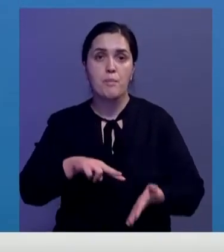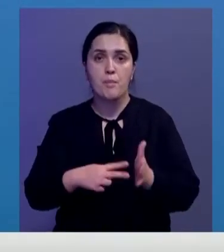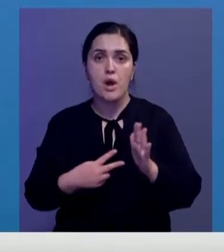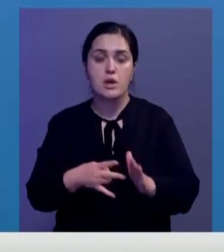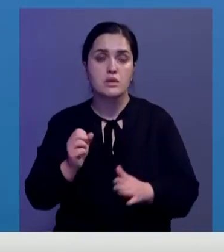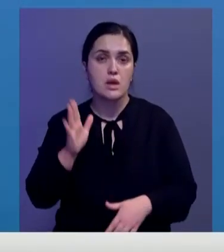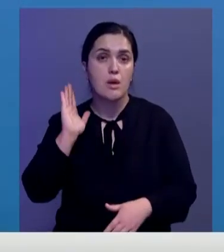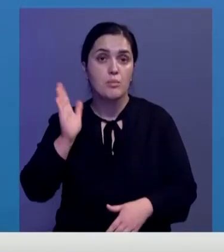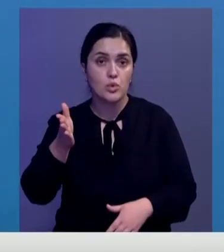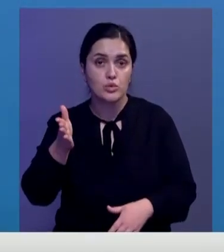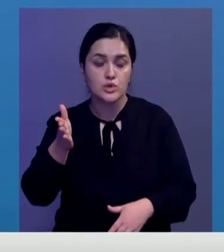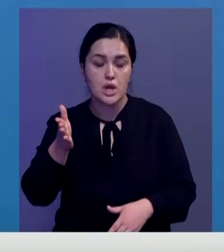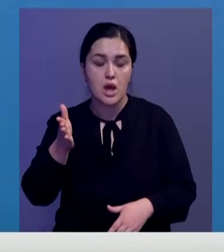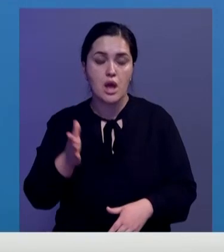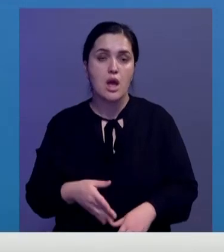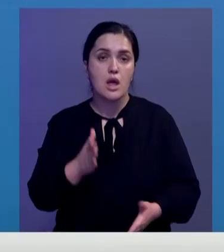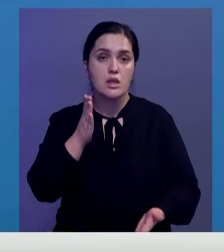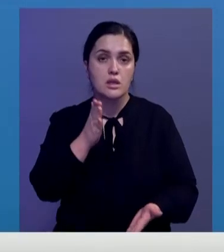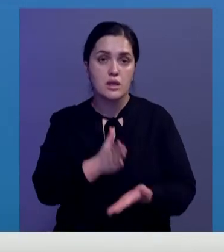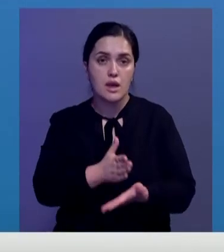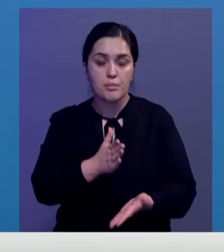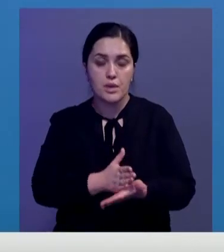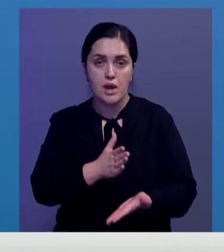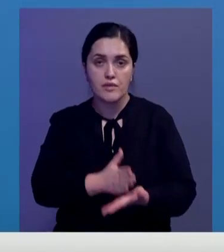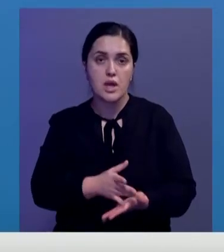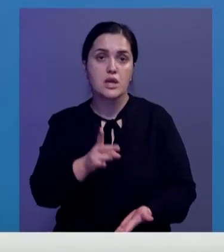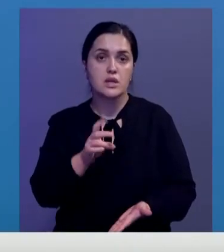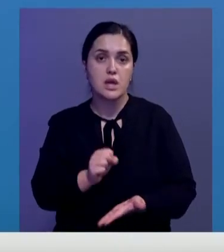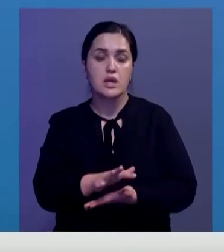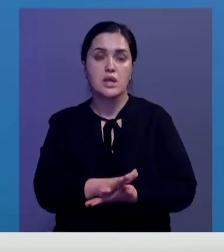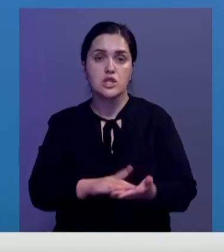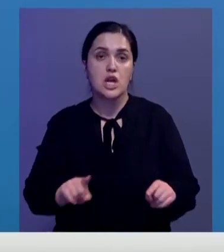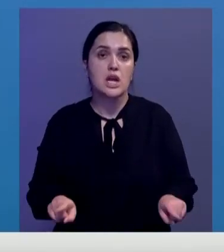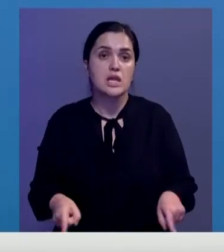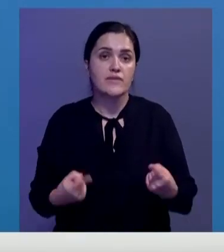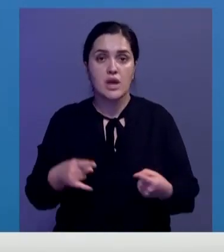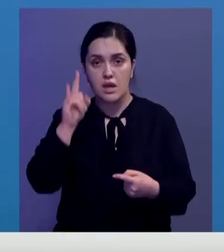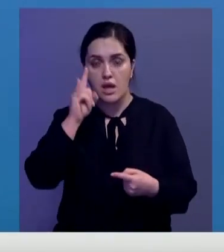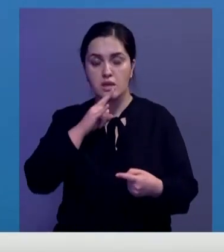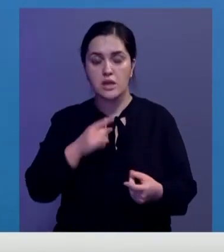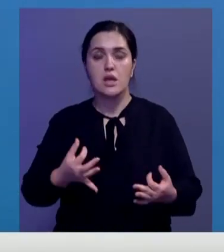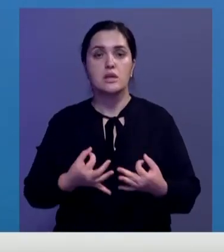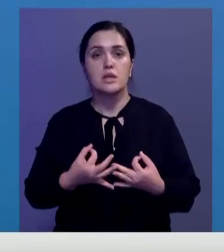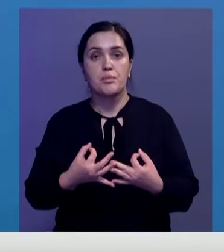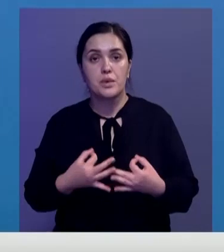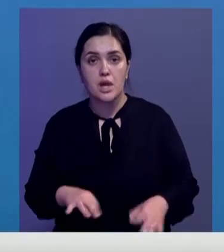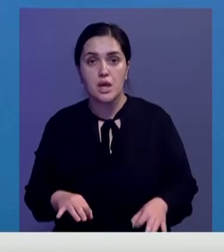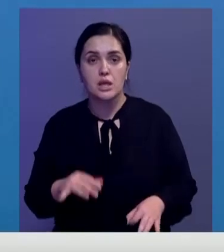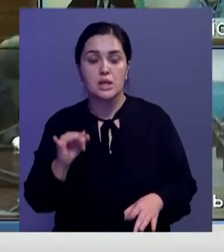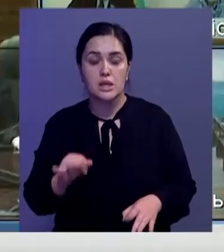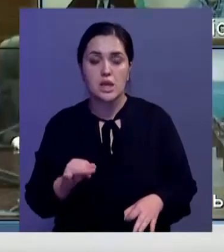по своей сути, поскольку направлена на дальнейшее развитие Казахстана как демократического и